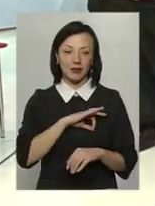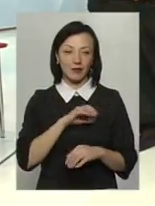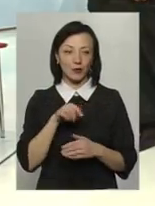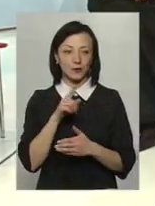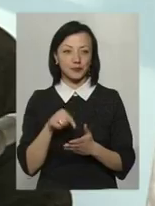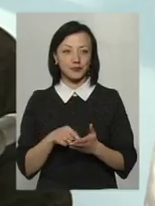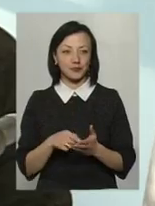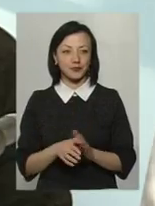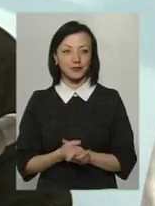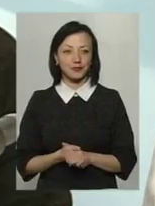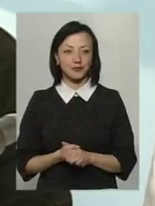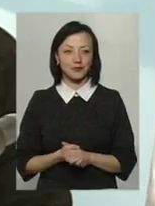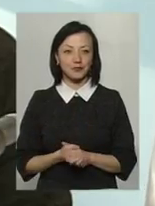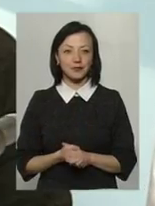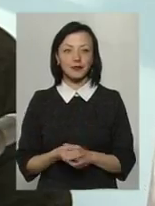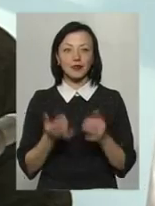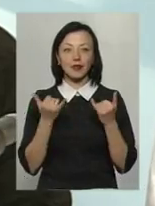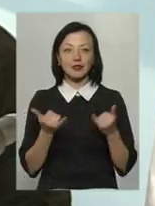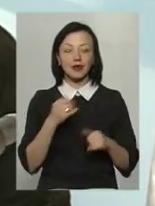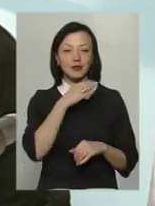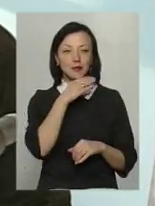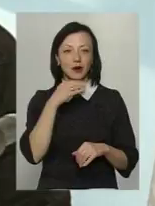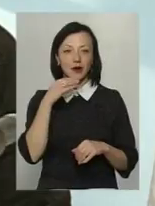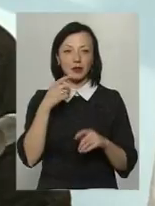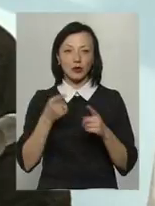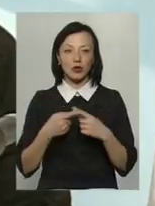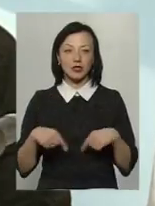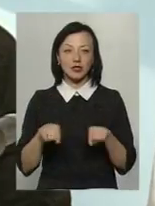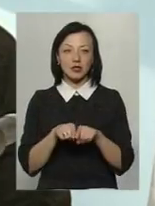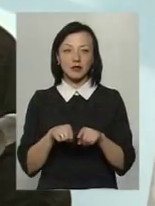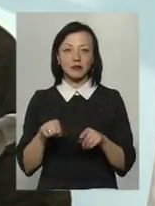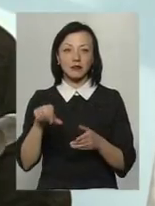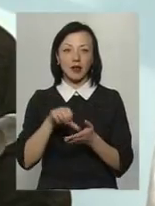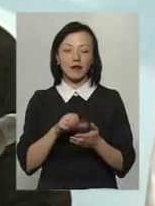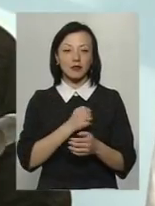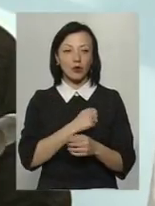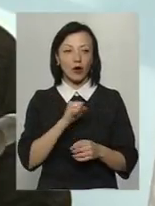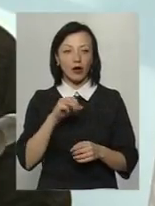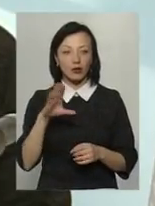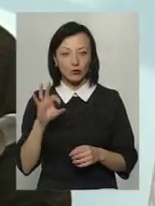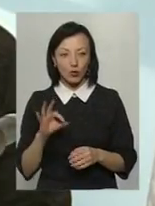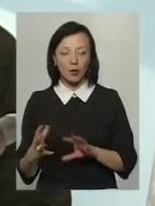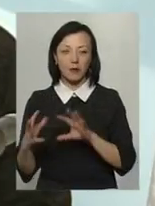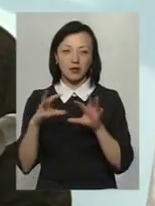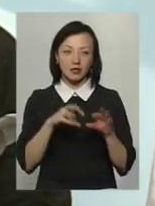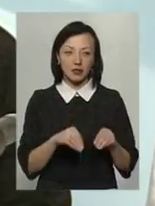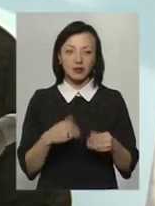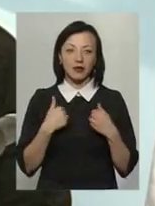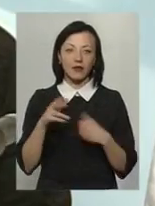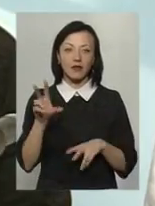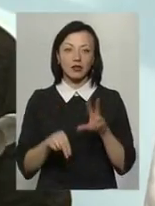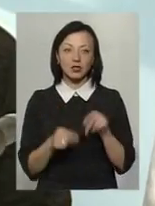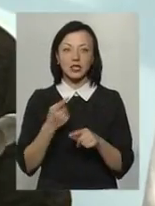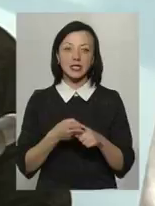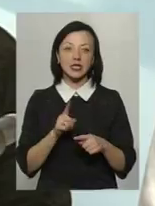Я б ще додав, що зараз багато організацій працюють з військовими АТО і переселенцями. Так само і наша організація. І я вважаю, що